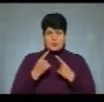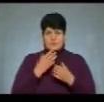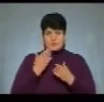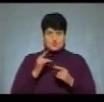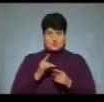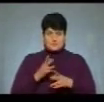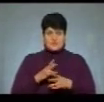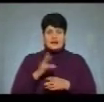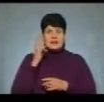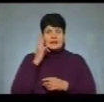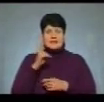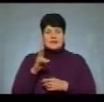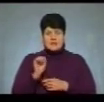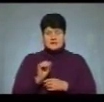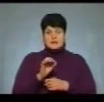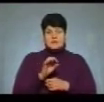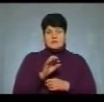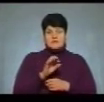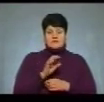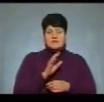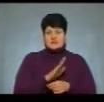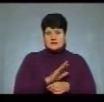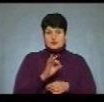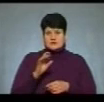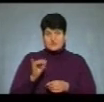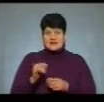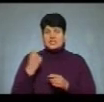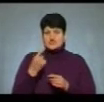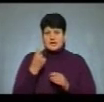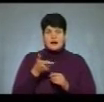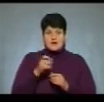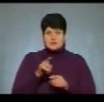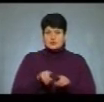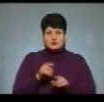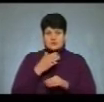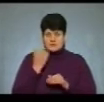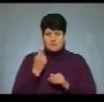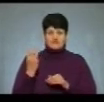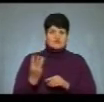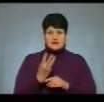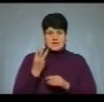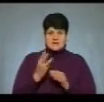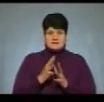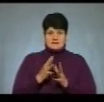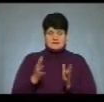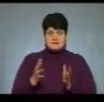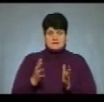А це киянка Валентина Остаровська. Лічильника газу теж немає. «У три рази більше,